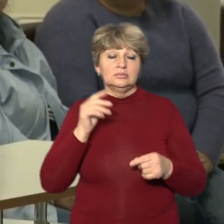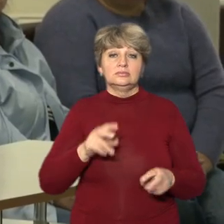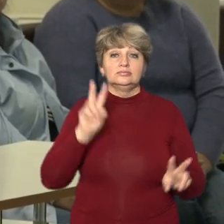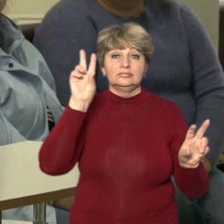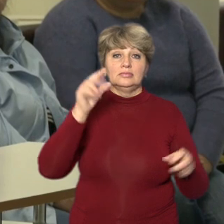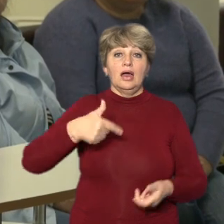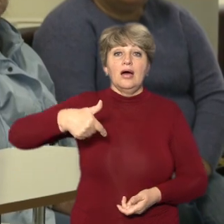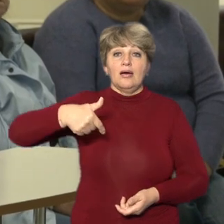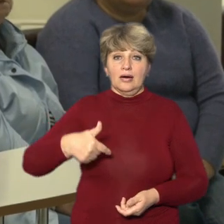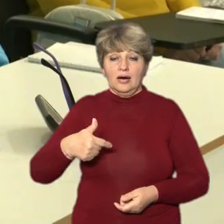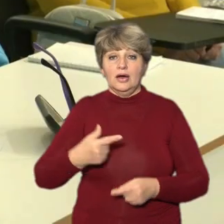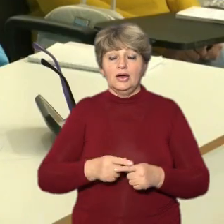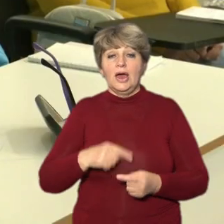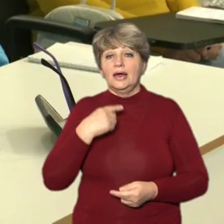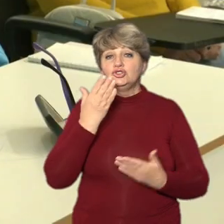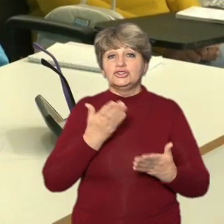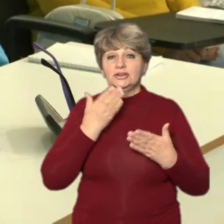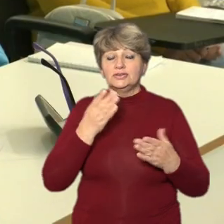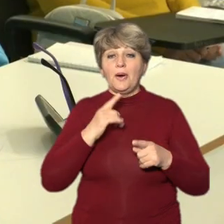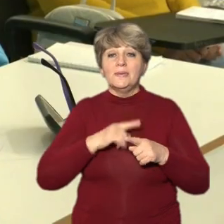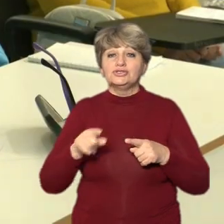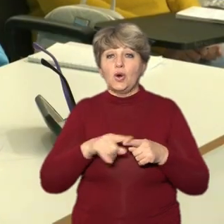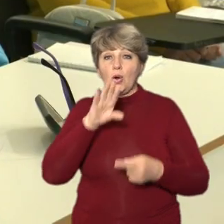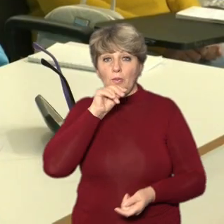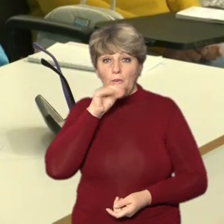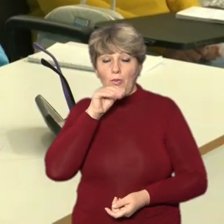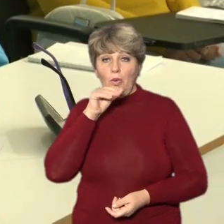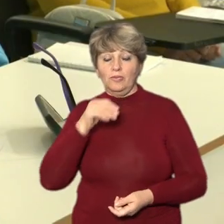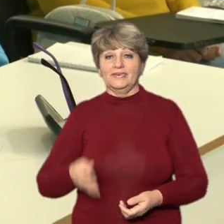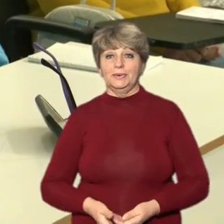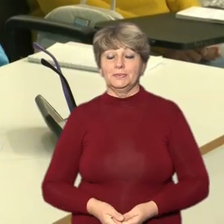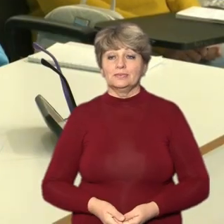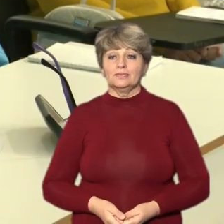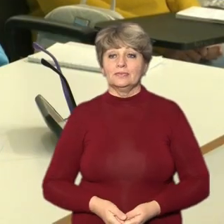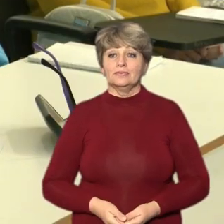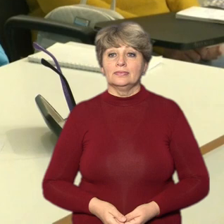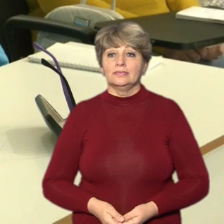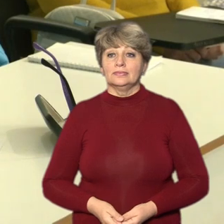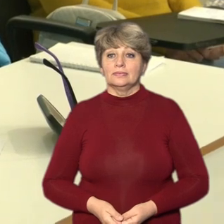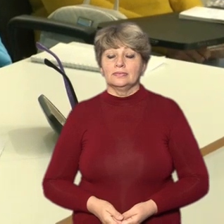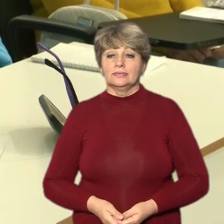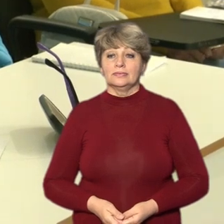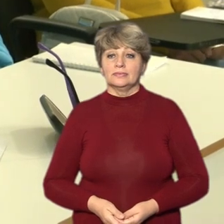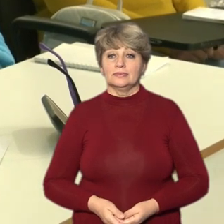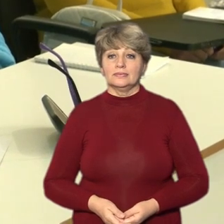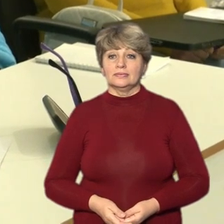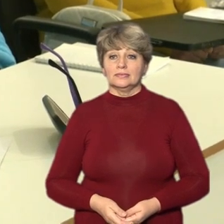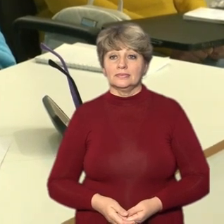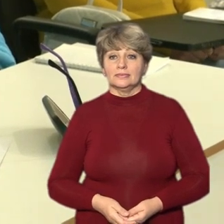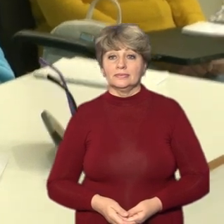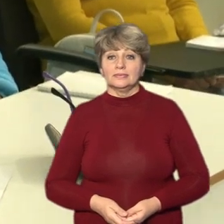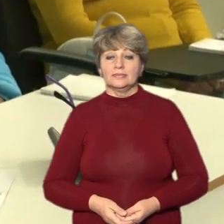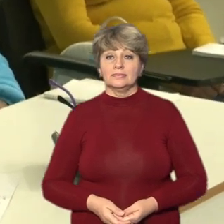та по черзі читають скоромовки. Проткі миші, гарні гроші, хороші, колоші. Колоші, так,